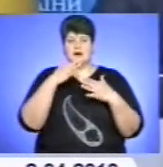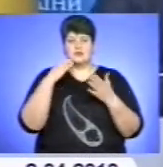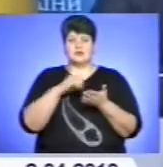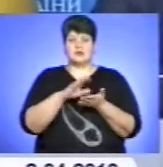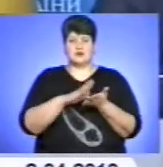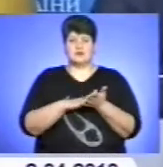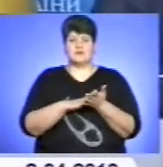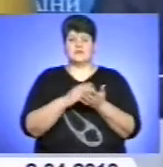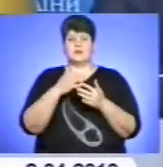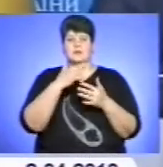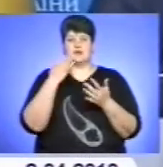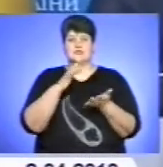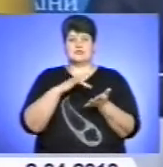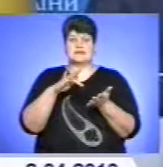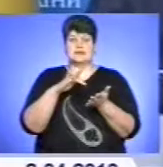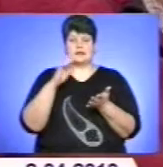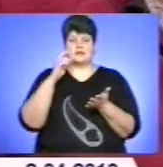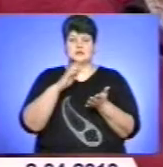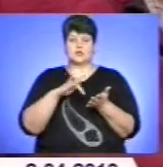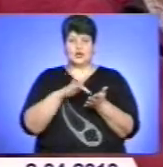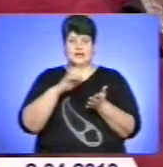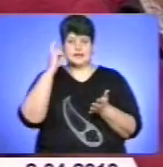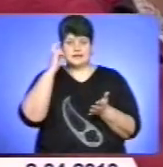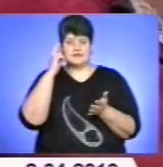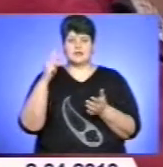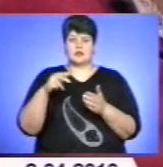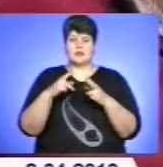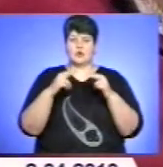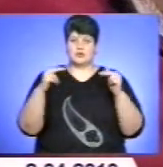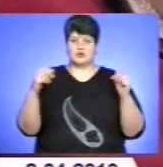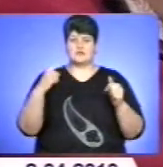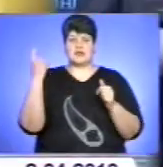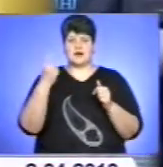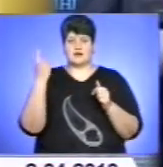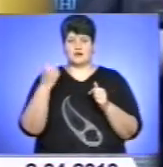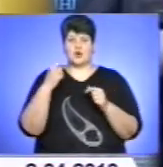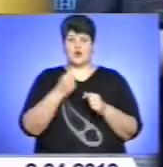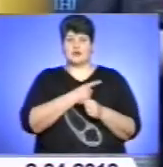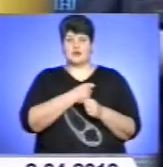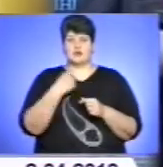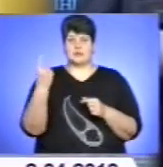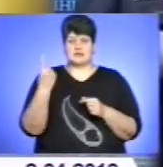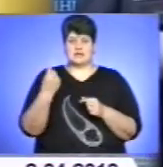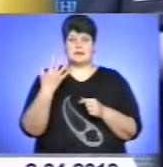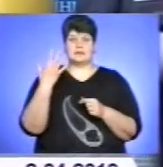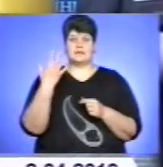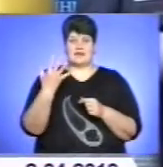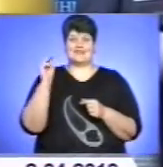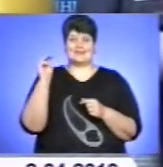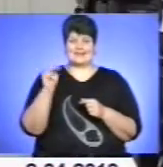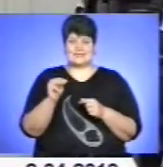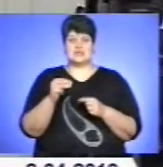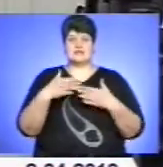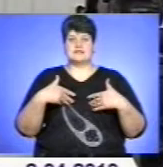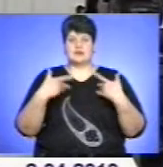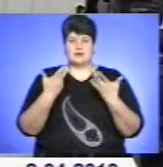від мешканців столиці, Донецької, Дніпропетровської, Харківської та Одеської областей. Вже на 5 тисяч звернень громадяни отримали консультації